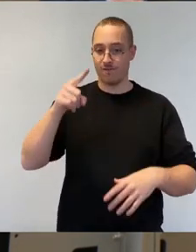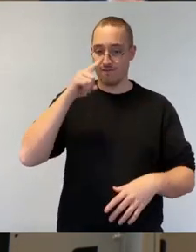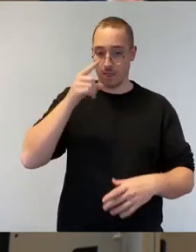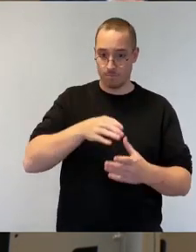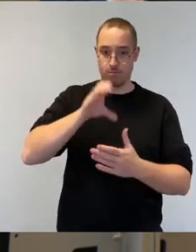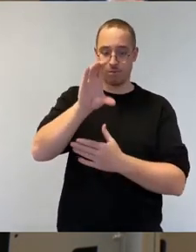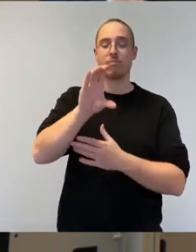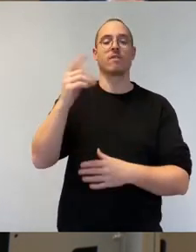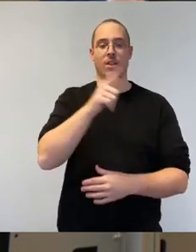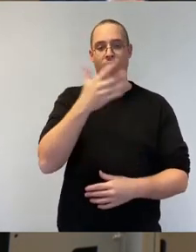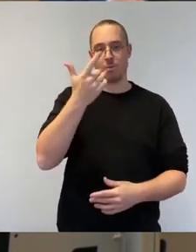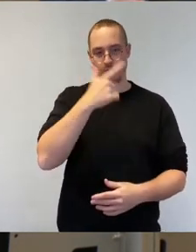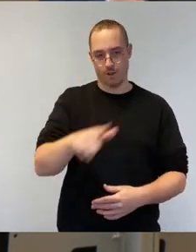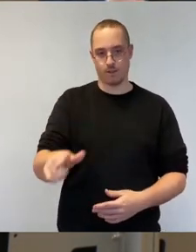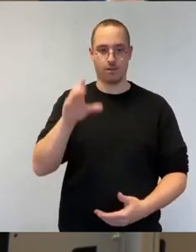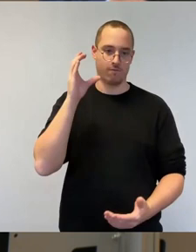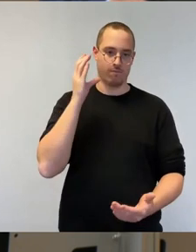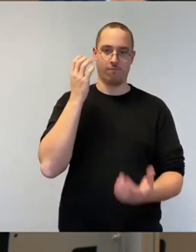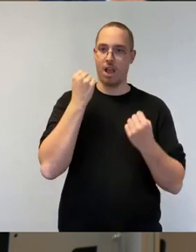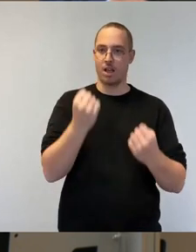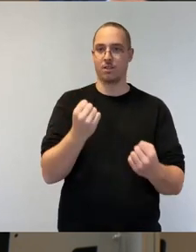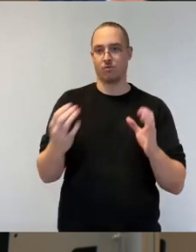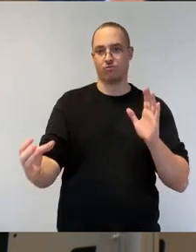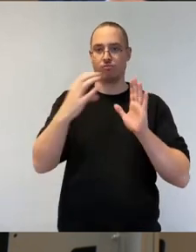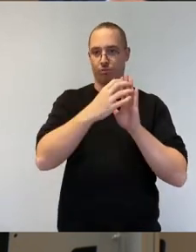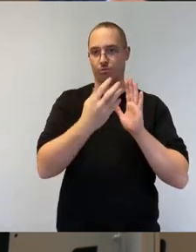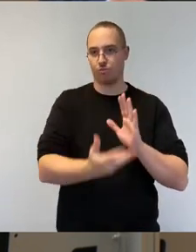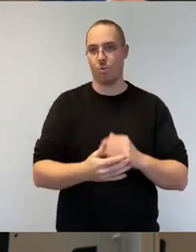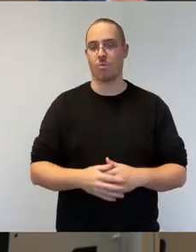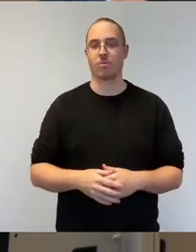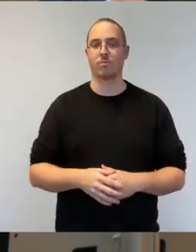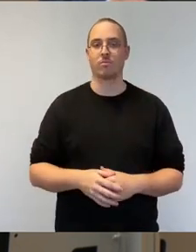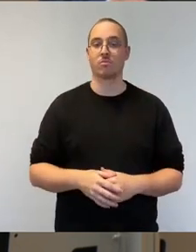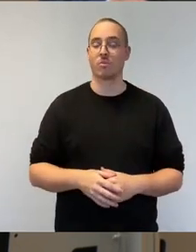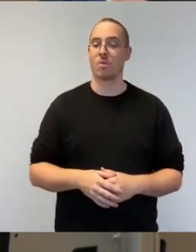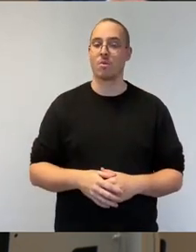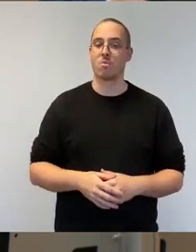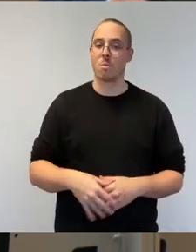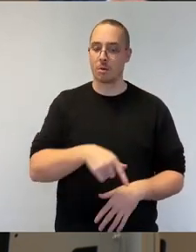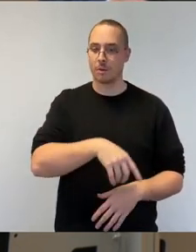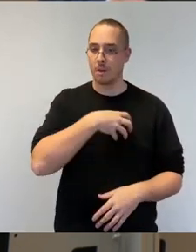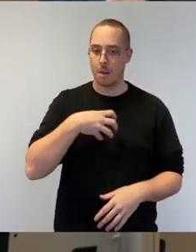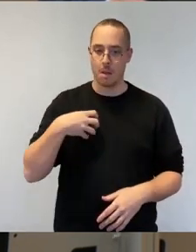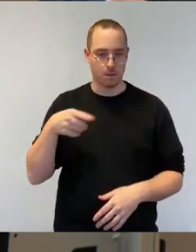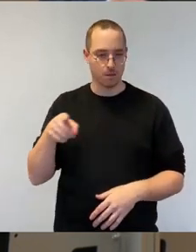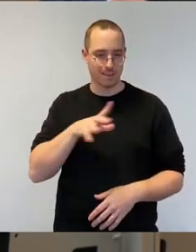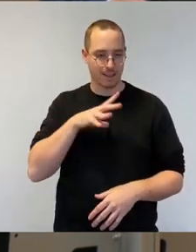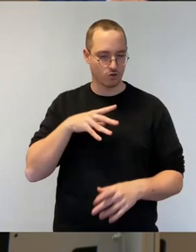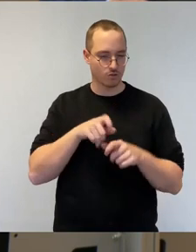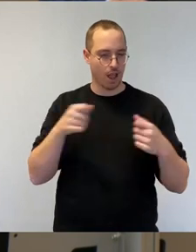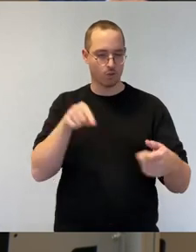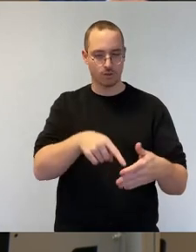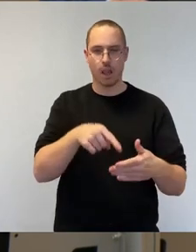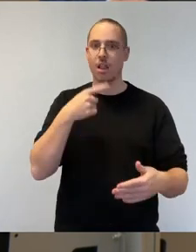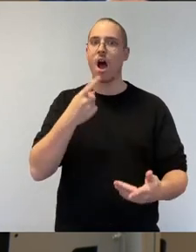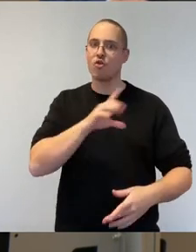Dresdner Sozialbürgermeisterin sieht für die Verwaltung ja in der Karte eher eine Chance. Zumindest wird sie so in der Sächsischen Zeitung zitiert. Ich würde Sie dann noch bitten, kurz einzuschätzen,